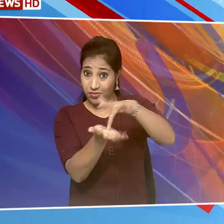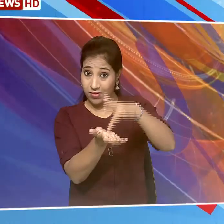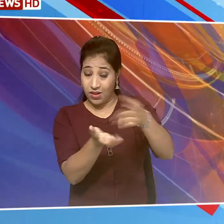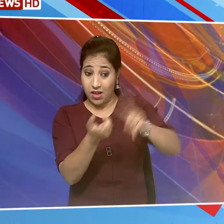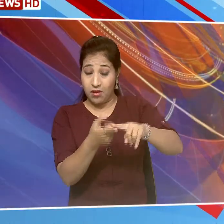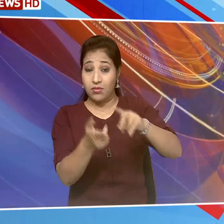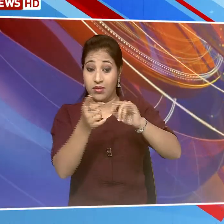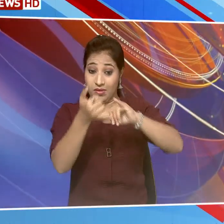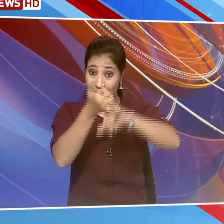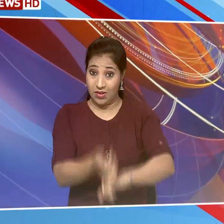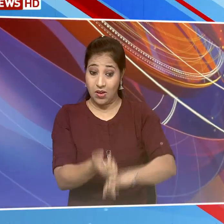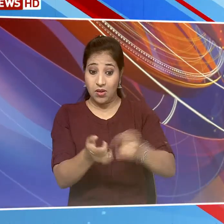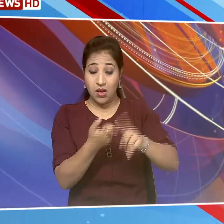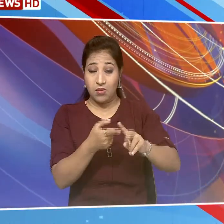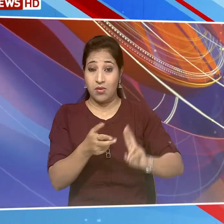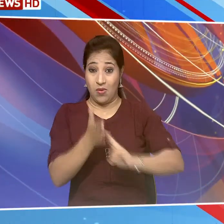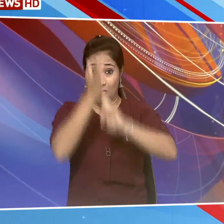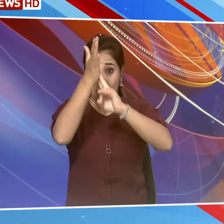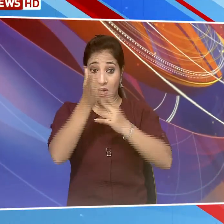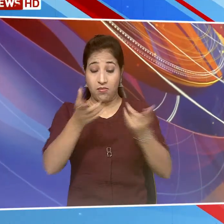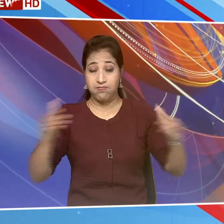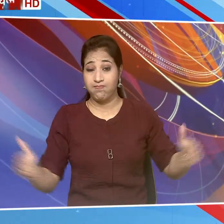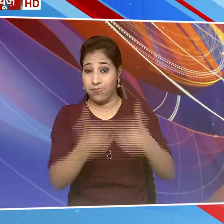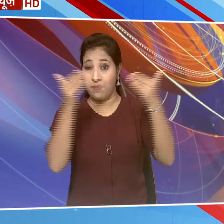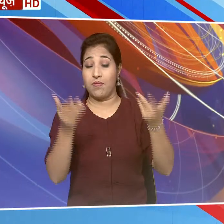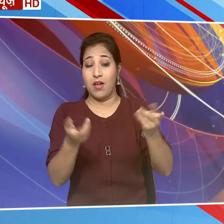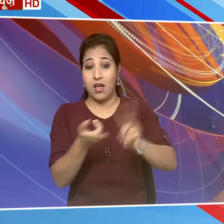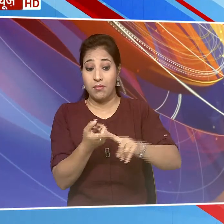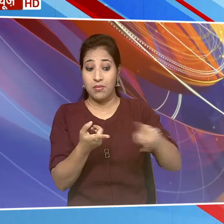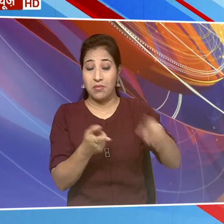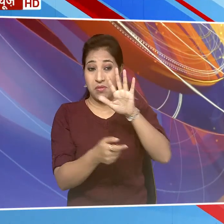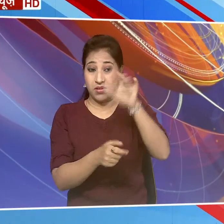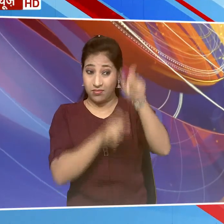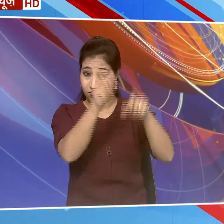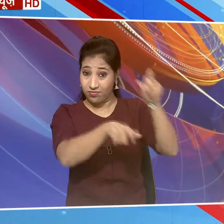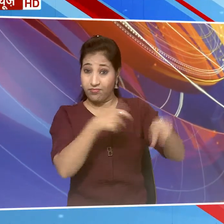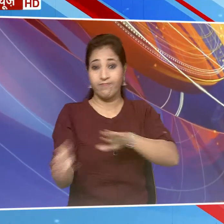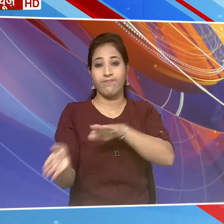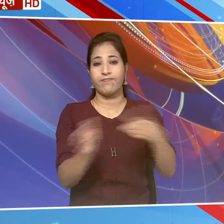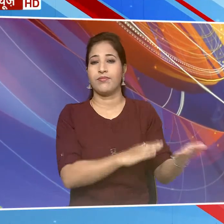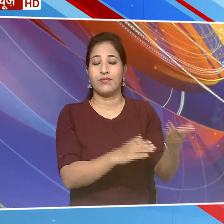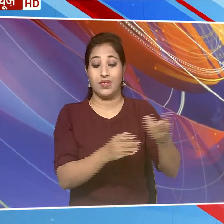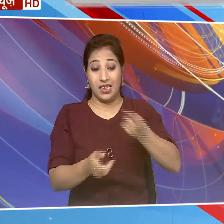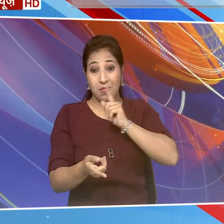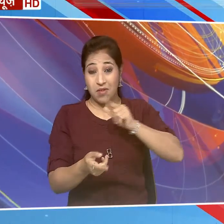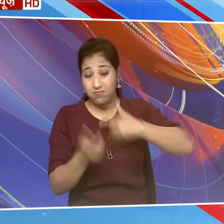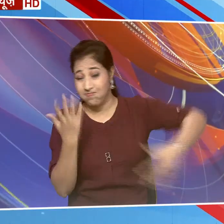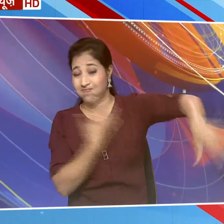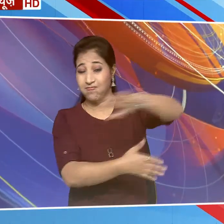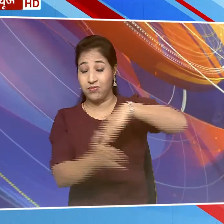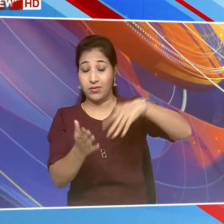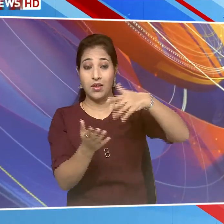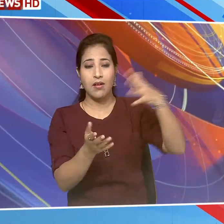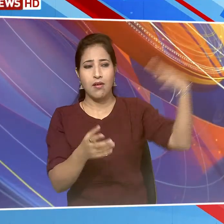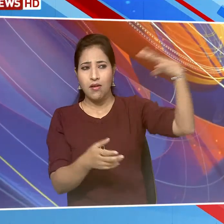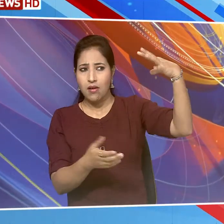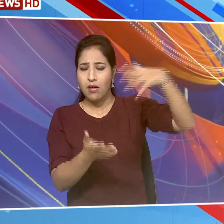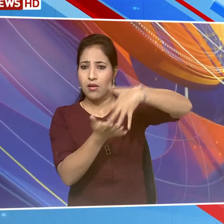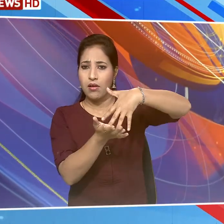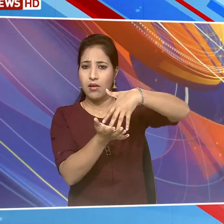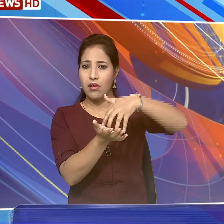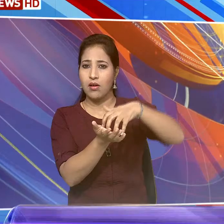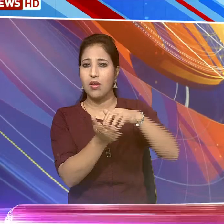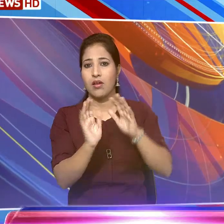डक्षिन पश्चिवी तट से ठकराया कम से कम पाँच लोगों की मौत तूफान दो पहर तक कमजोर पढ़ने की संभावना